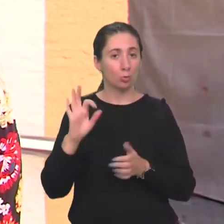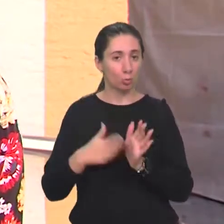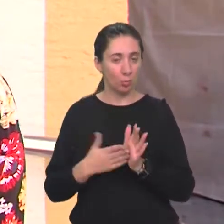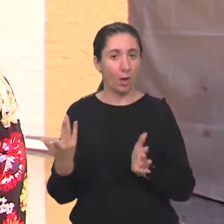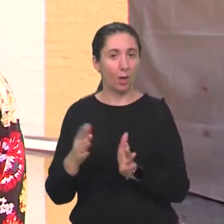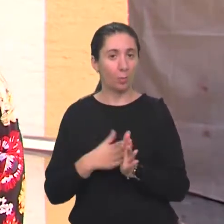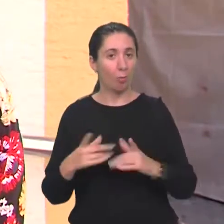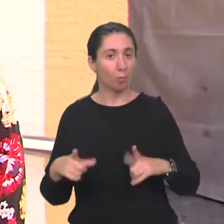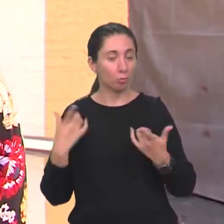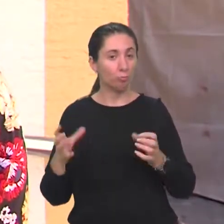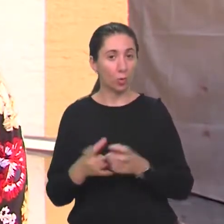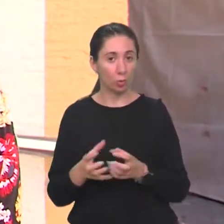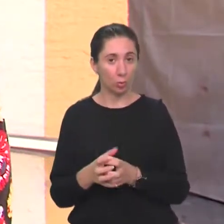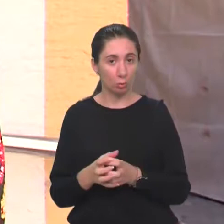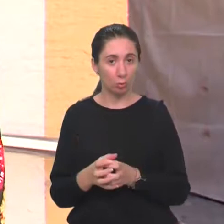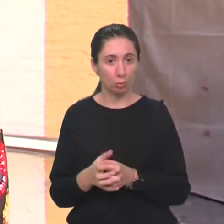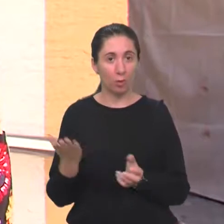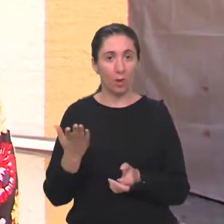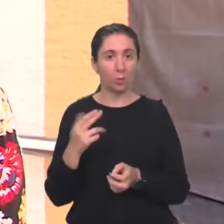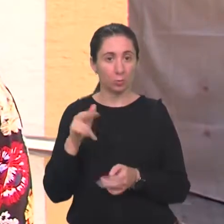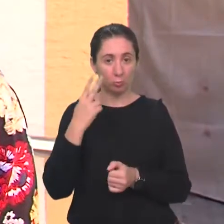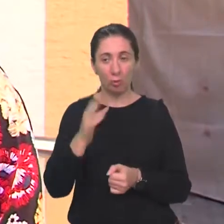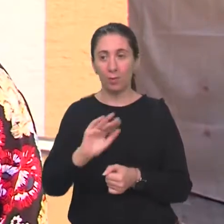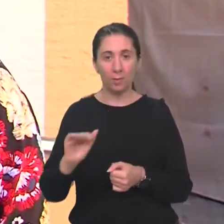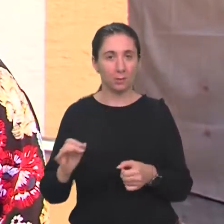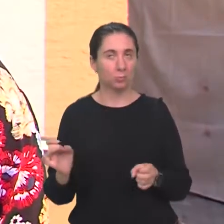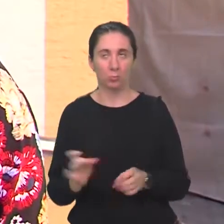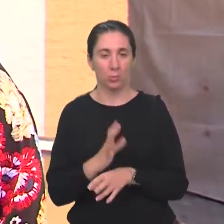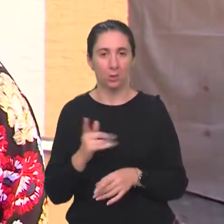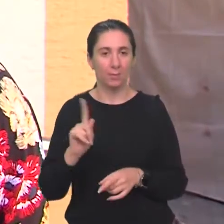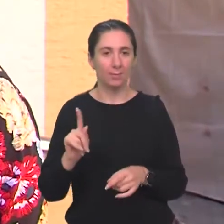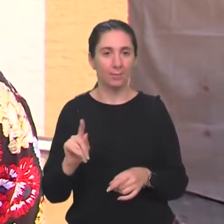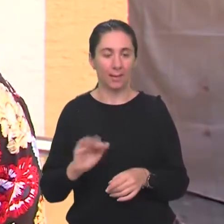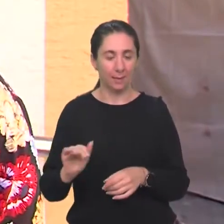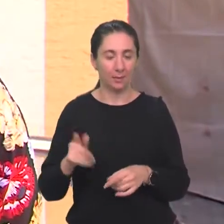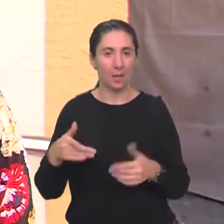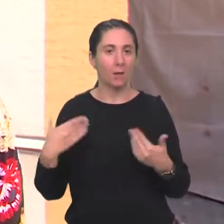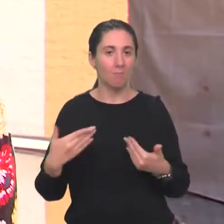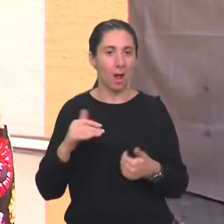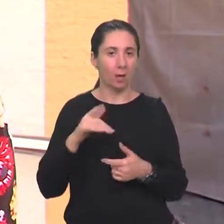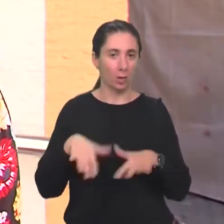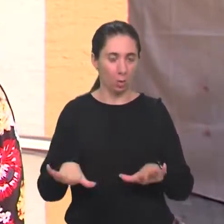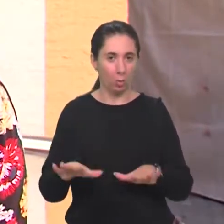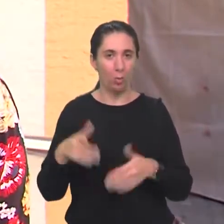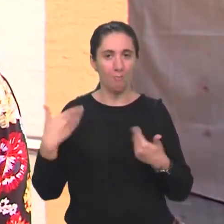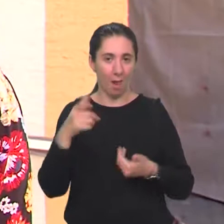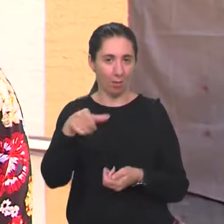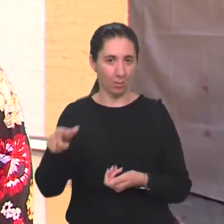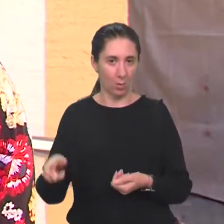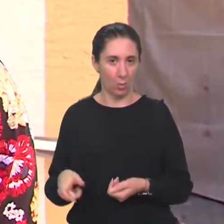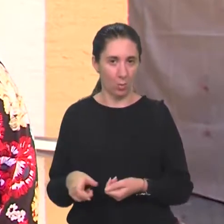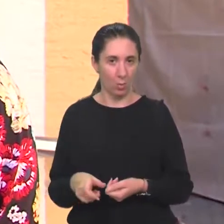kada je krenulo ovo uživo druženja, kao što se može vidjeti, djeca su presredni, ne djeca, mladi ljudi, sad više nisu djeca, to su mlade osobe,